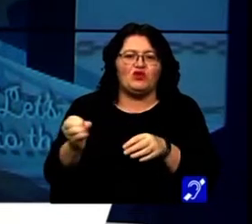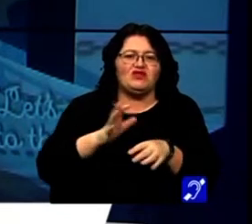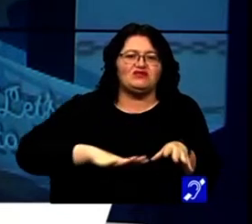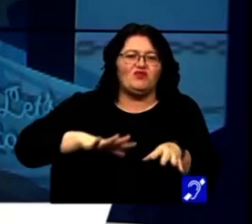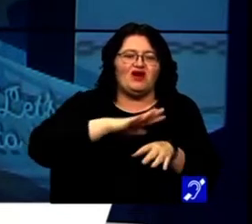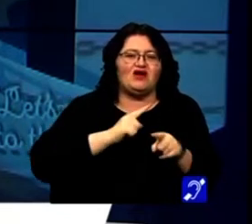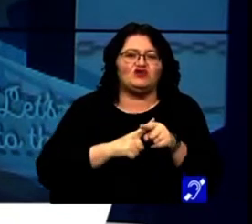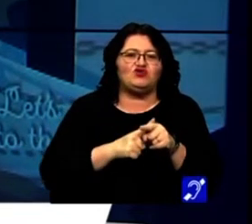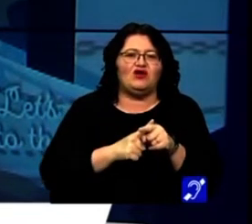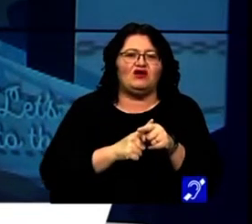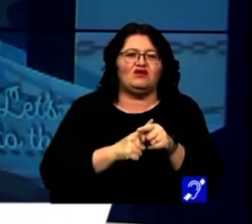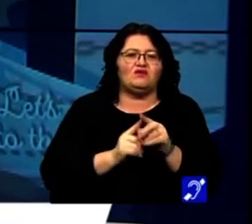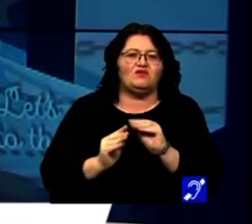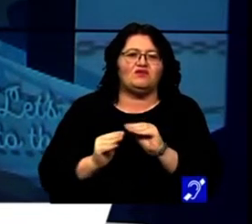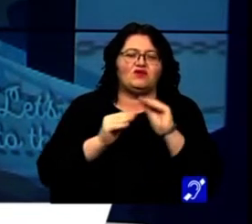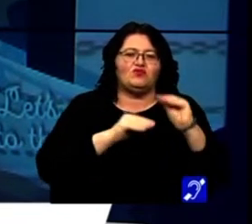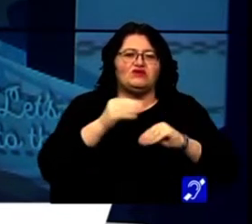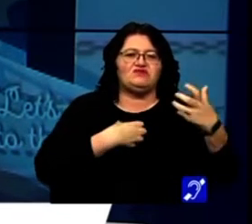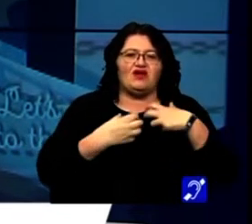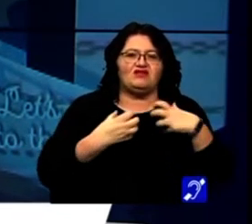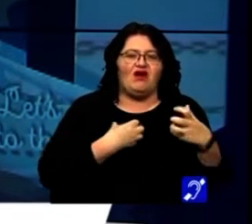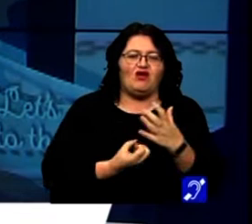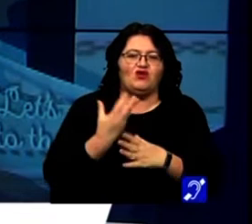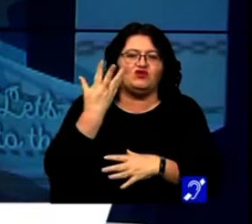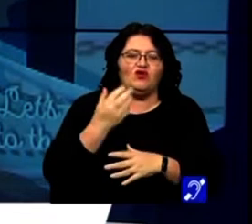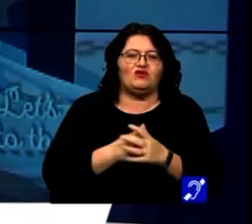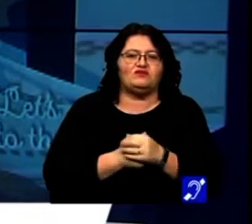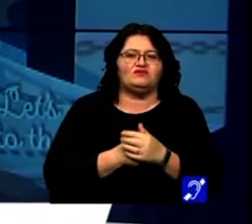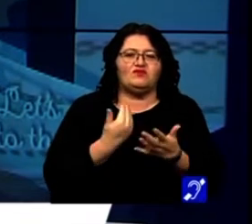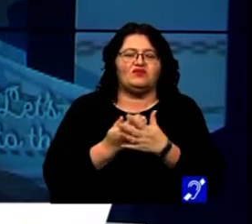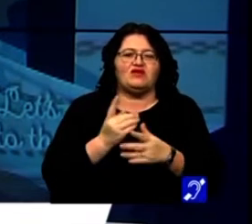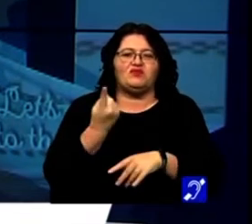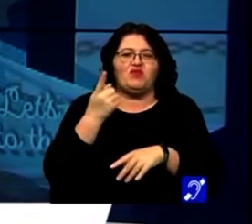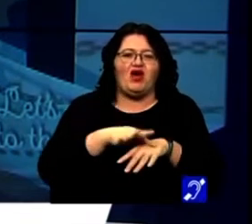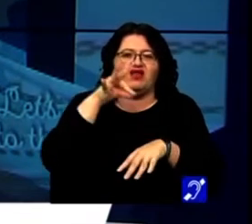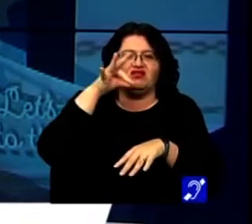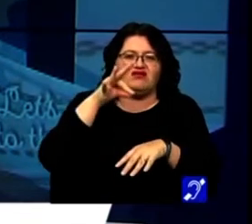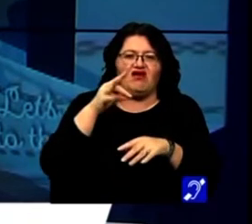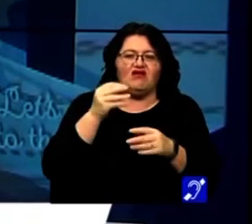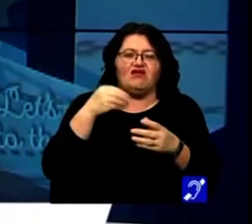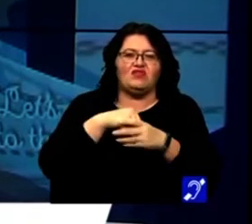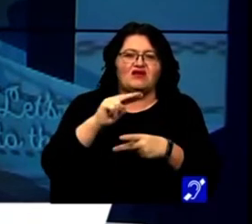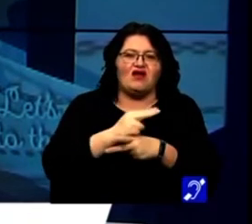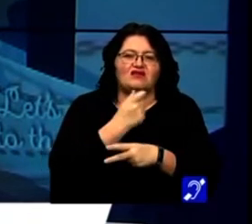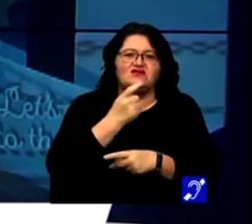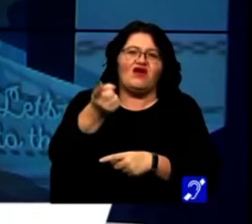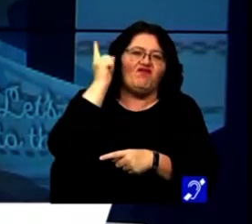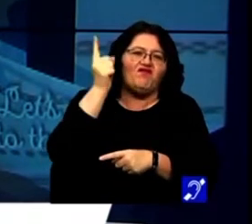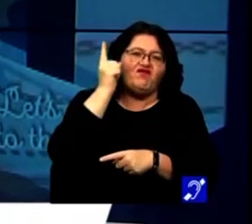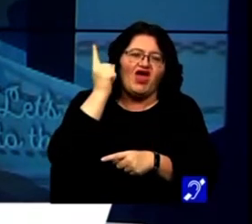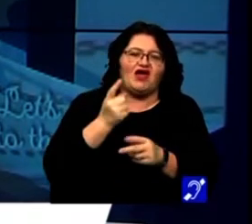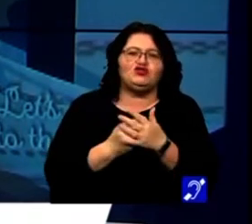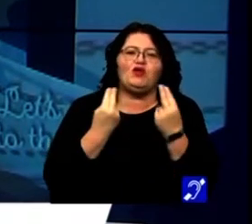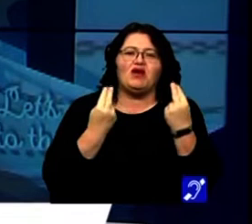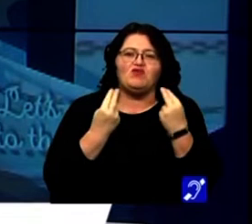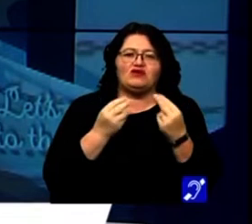Banat și a le monta într-un spectacol inedit. Remix ID este primul spectacol care îmbină tradițiile vechi ale celor mai